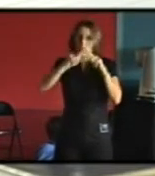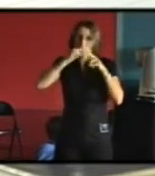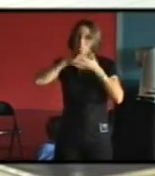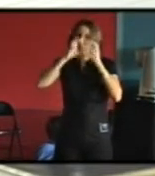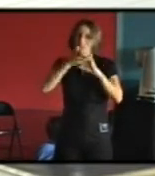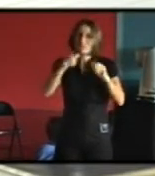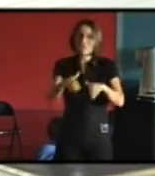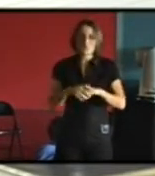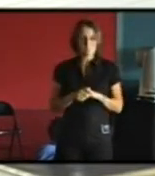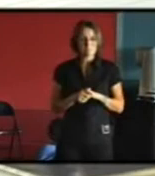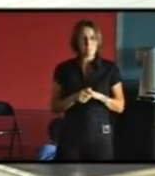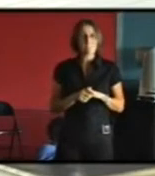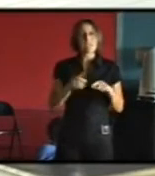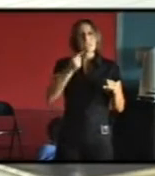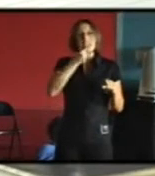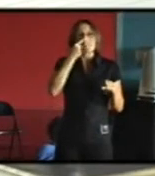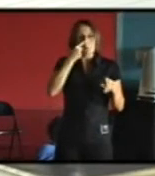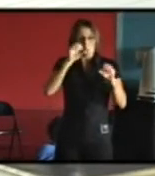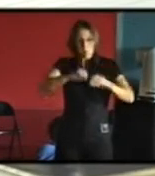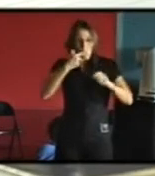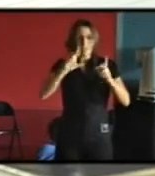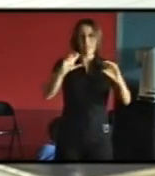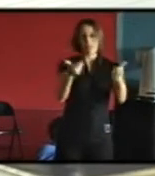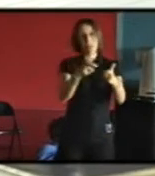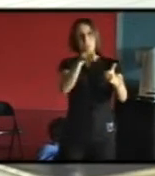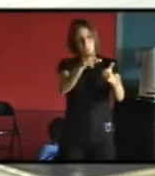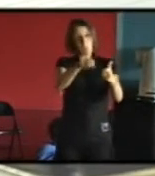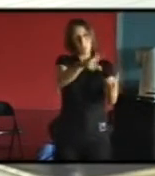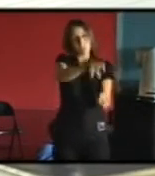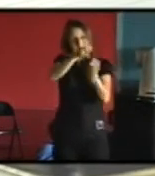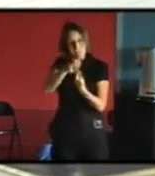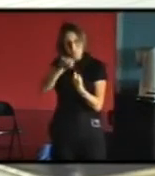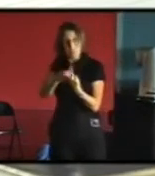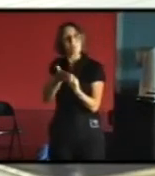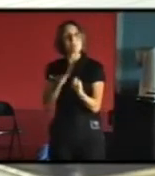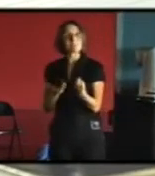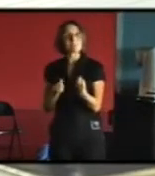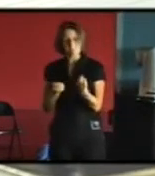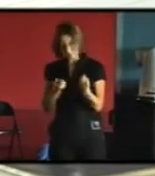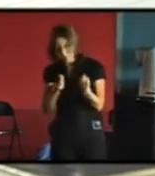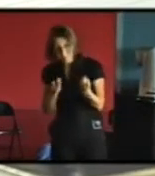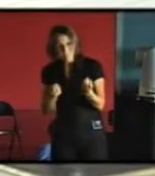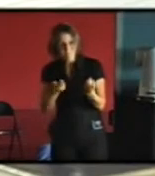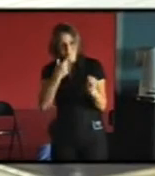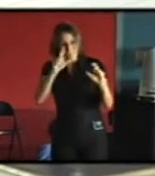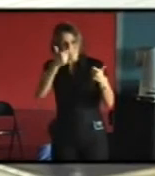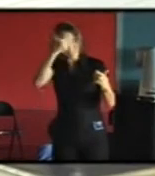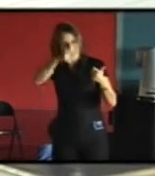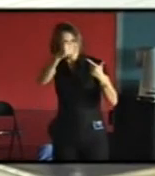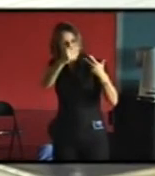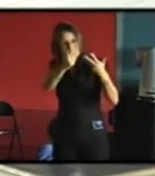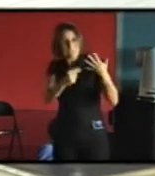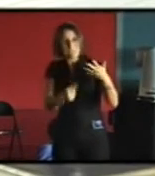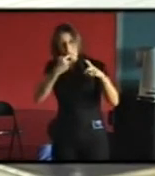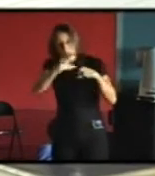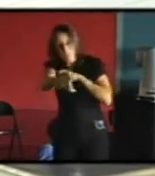le diagnostic je crois qu'on peut arriver à l'établir après comment sommes